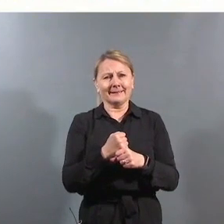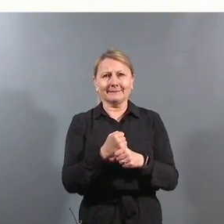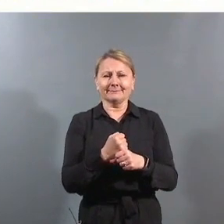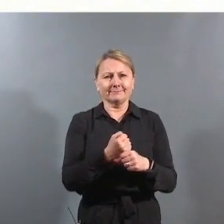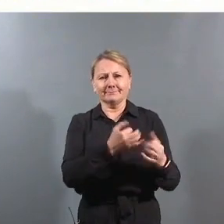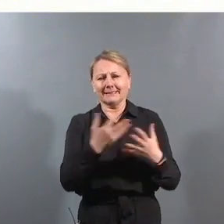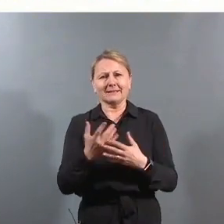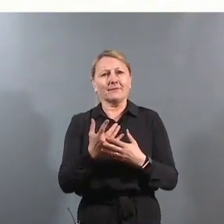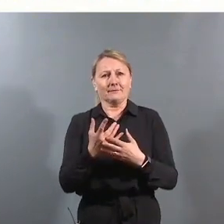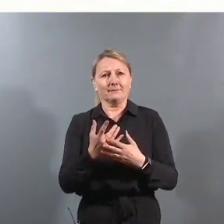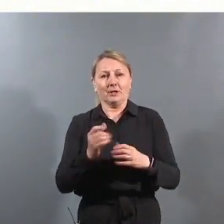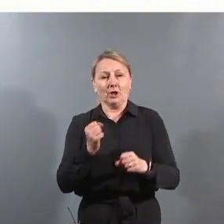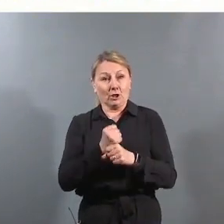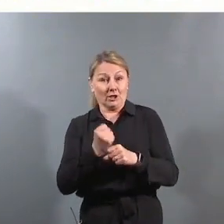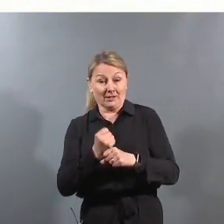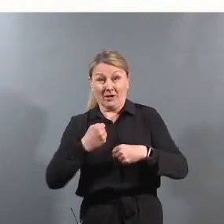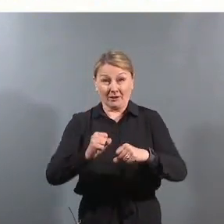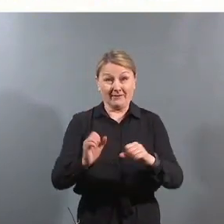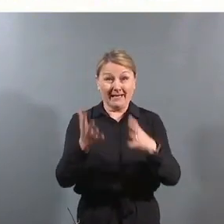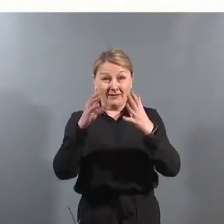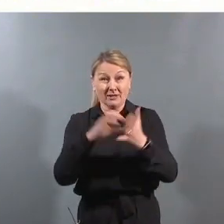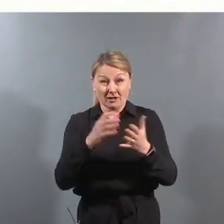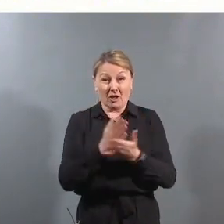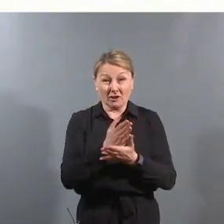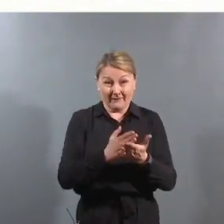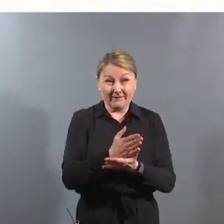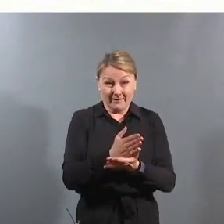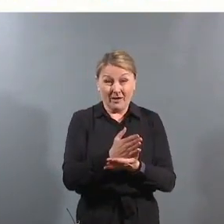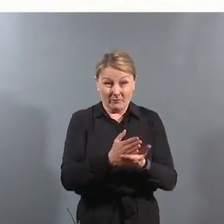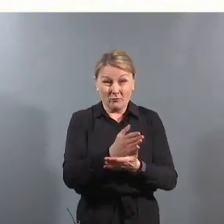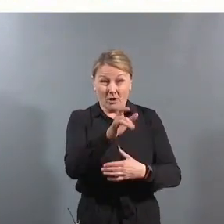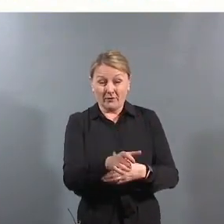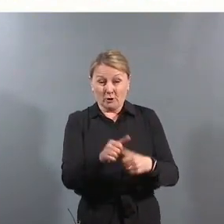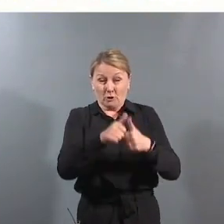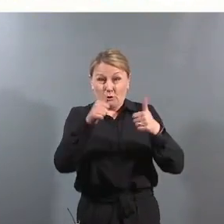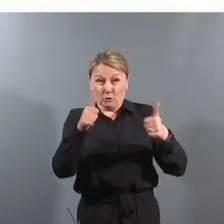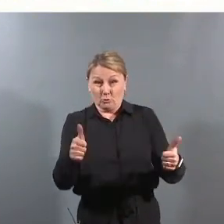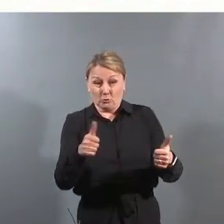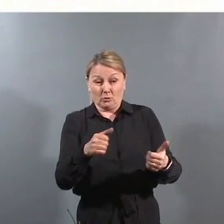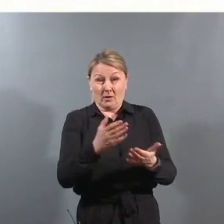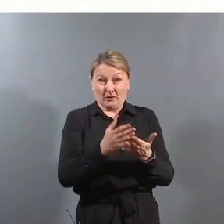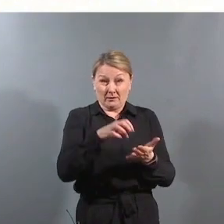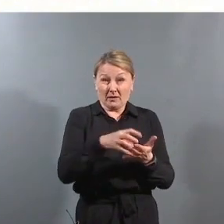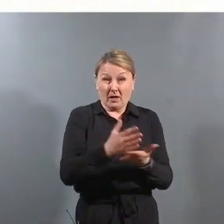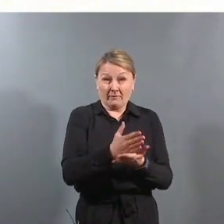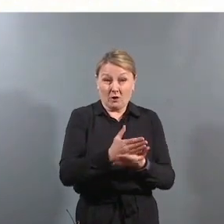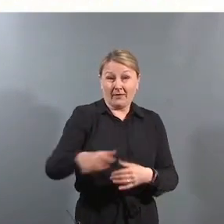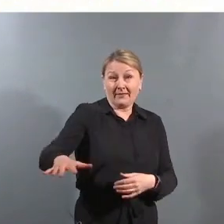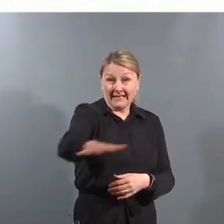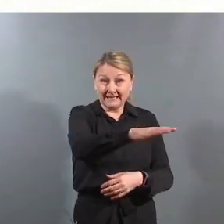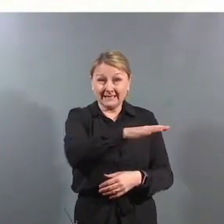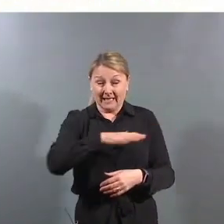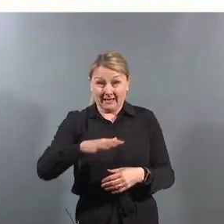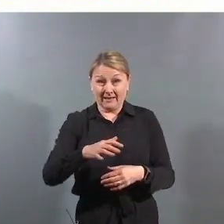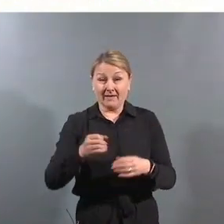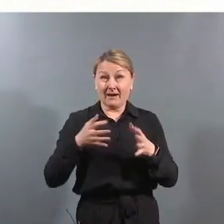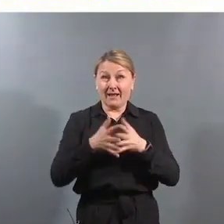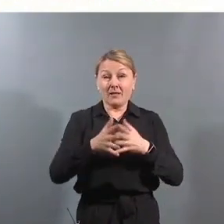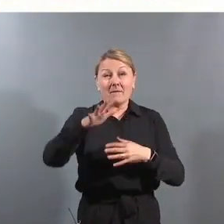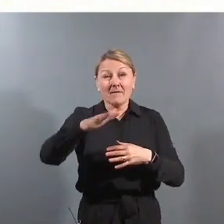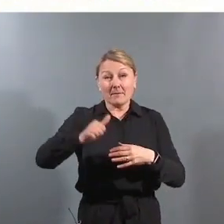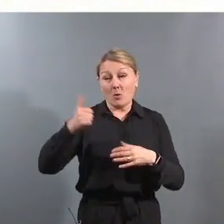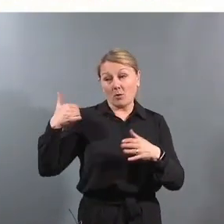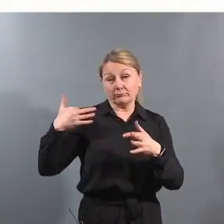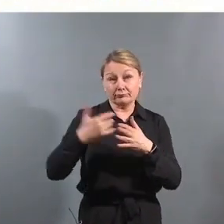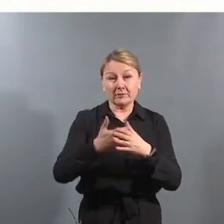yrkesaktive liv som statsadvokat i et veldig stort statsadvokatdistrikt. Så jeg har jo vært gjennom 15